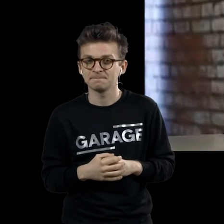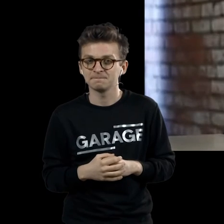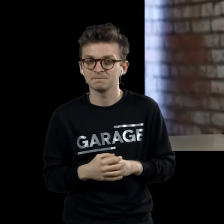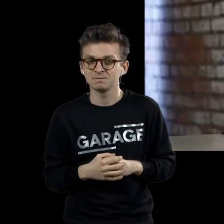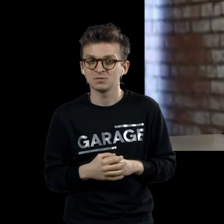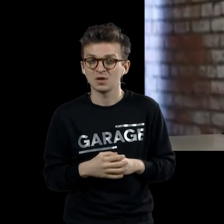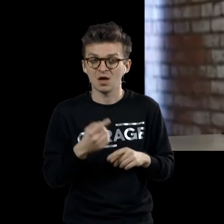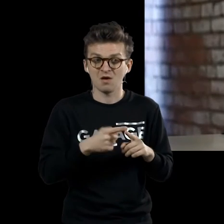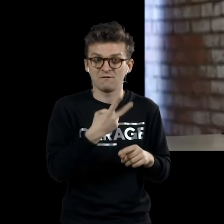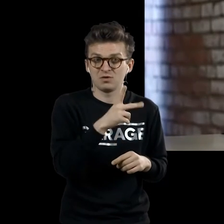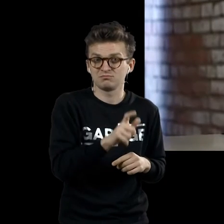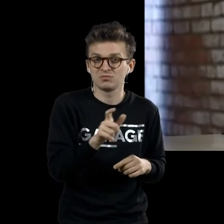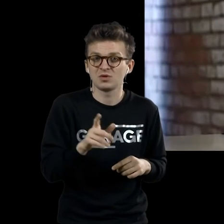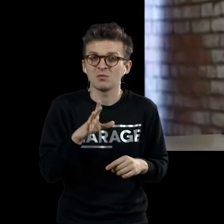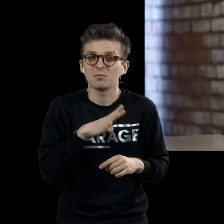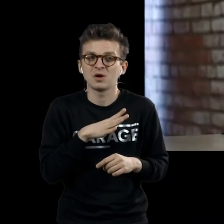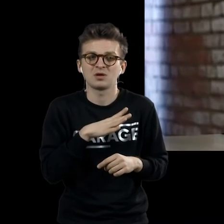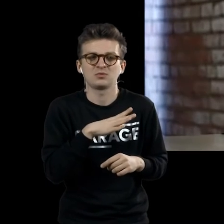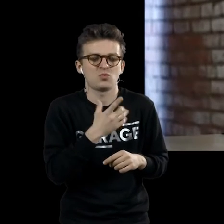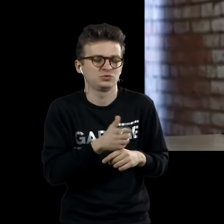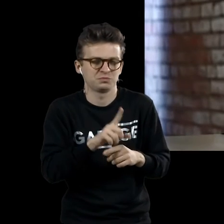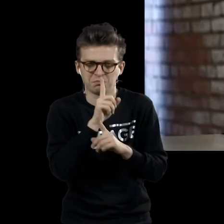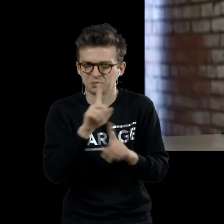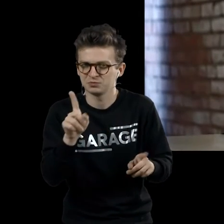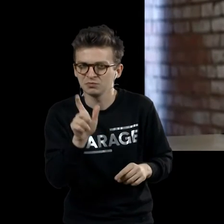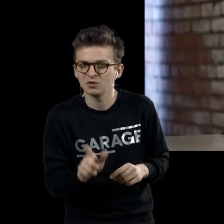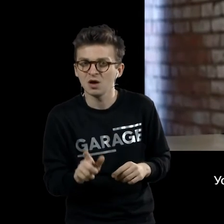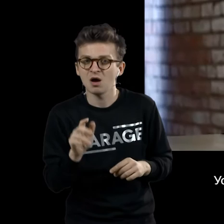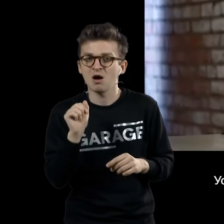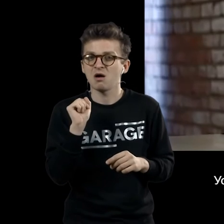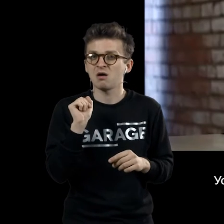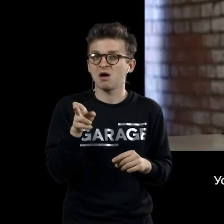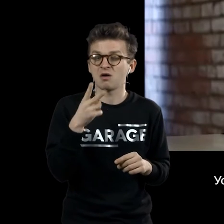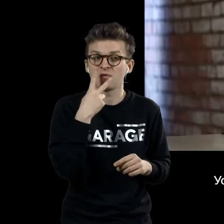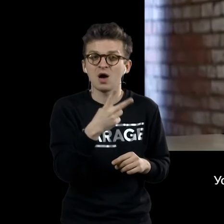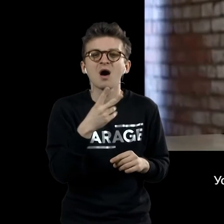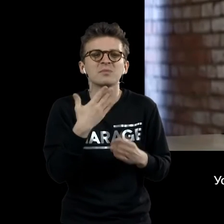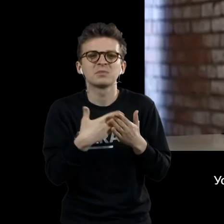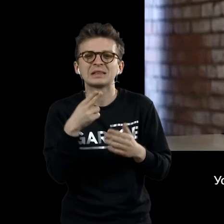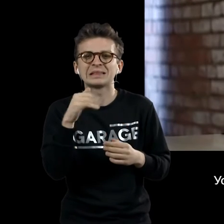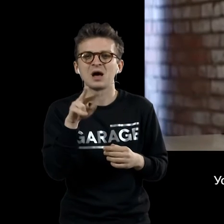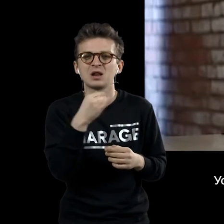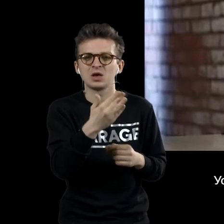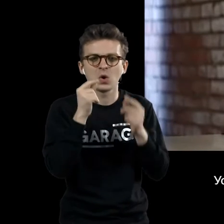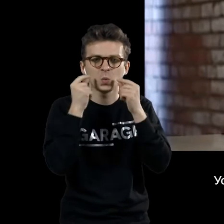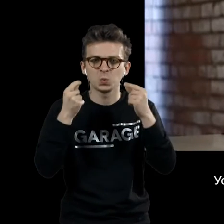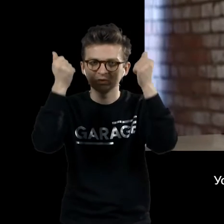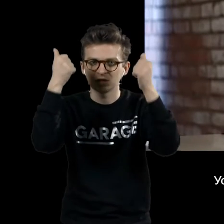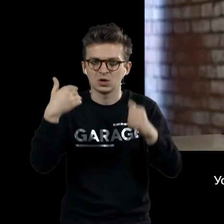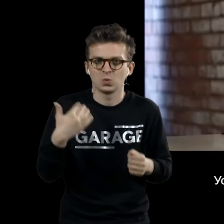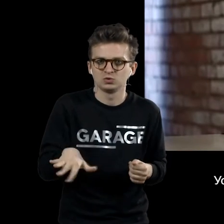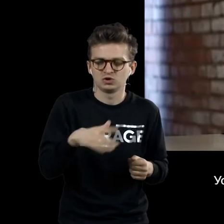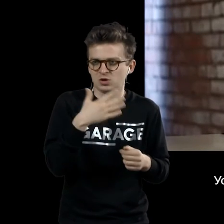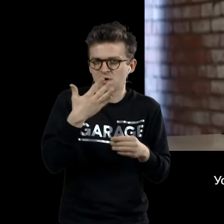Оба они были персонажами достаточно эксцентричными. Как вы видите, усы Дали сами по себе стали